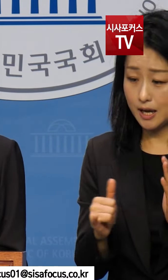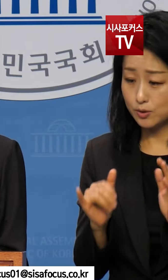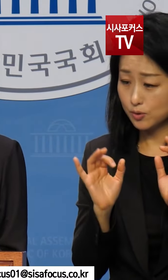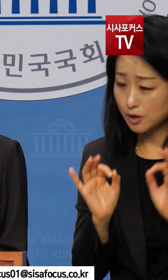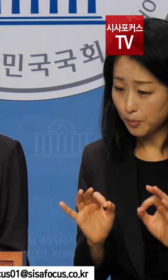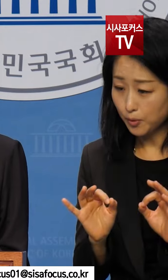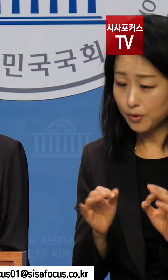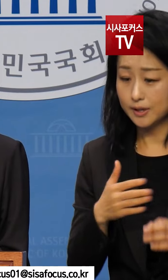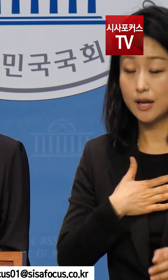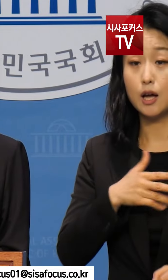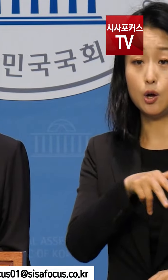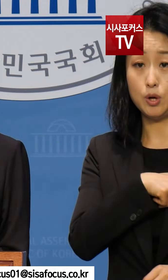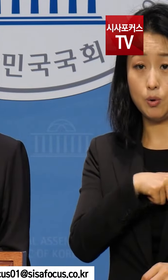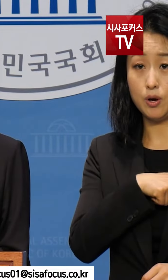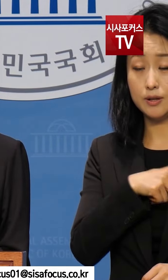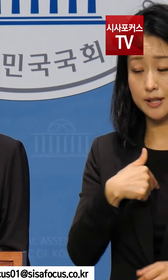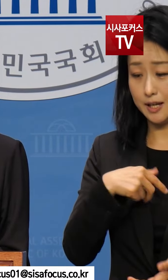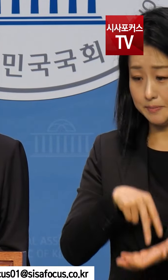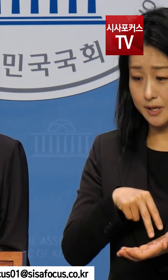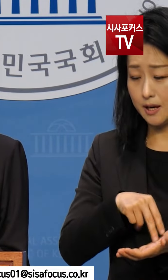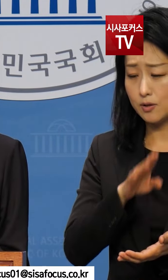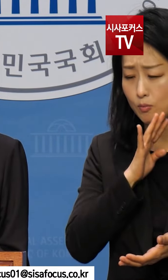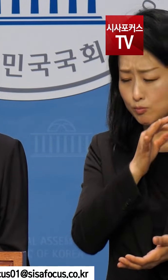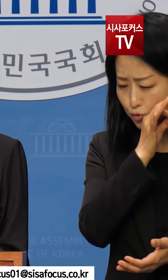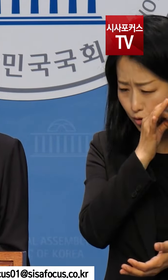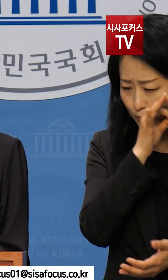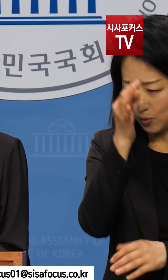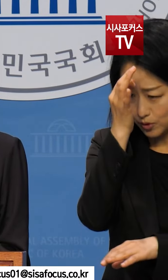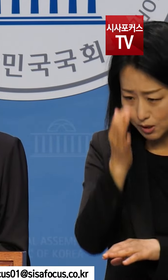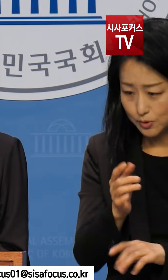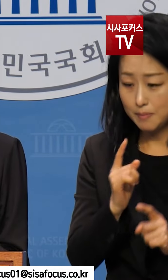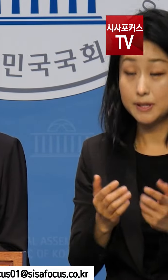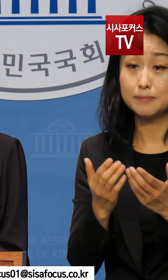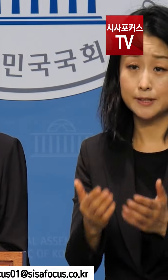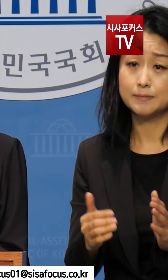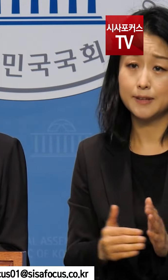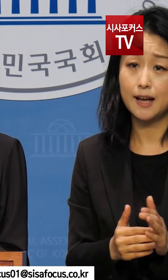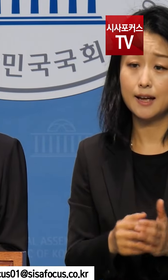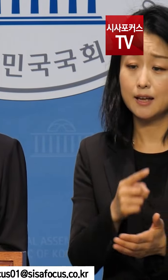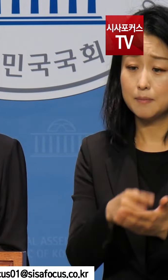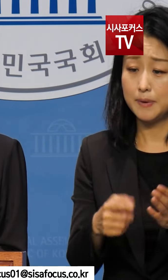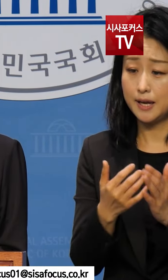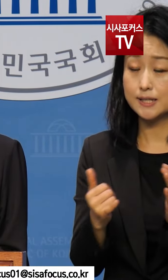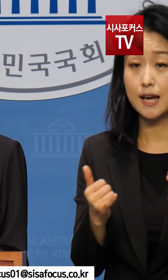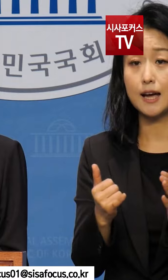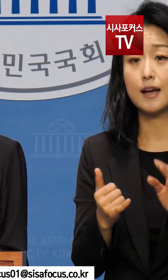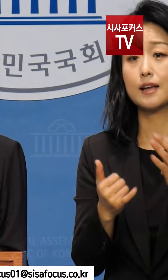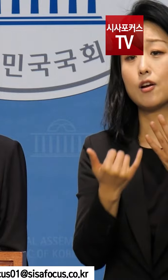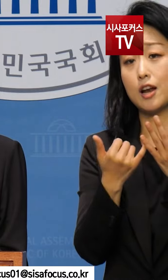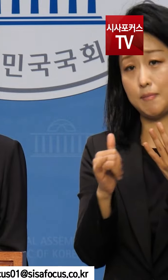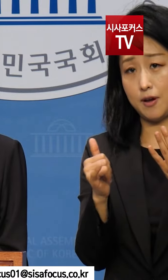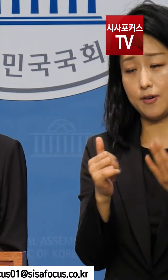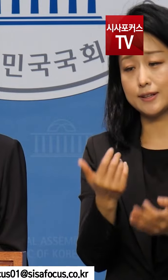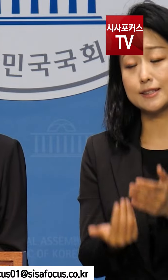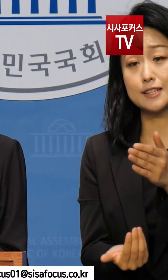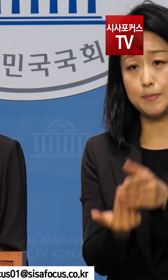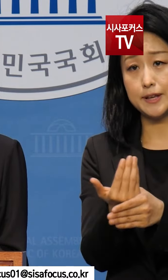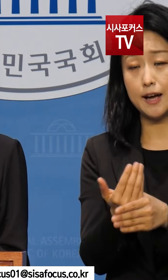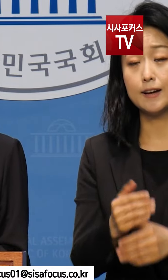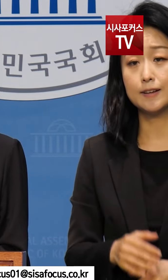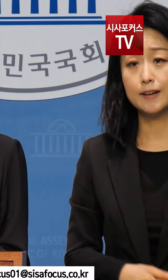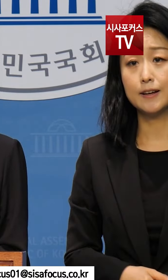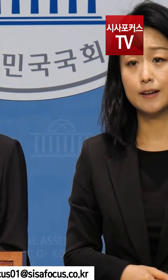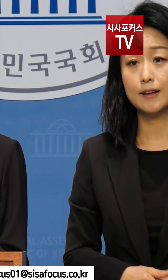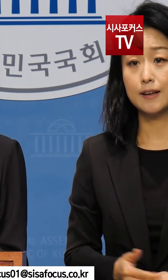국회의원으로서 참 부끄럽고 또 죄송했습니다. 희생자가 14명이 발생한 참사 앞에서도